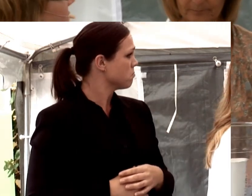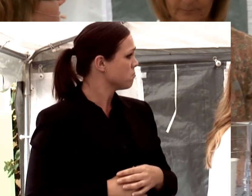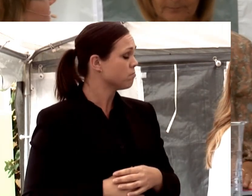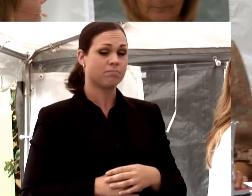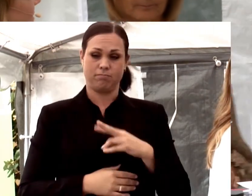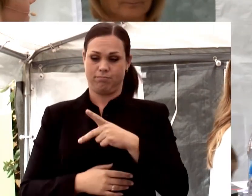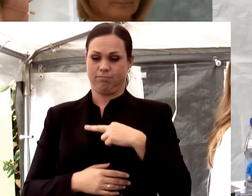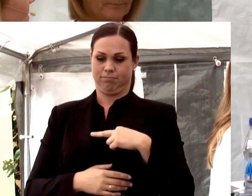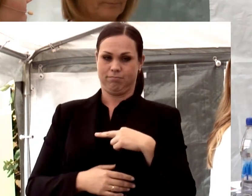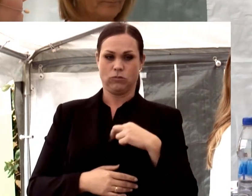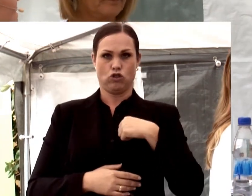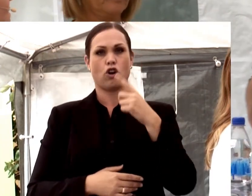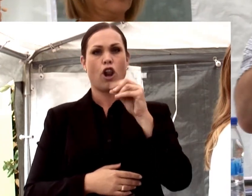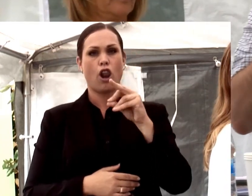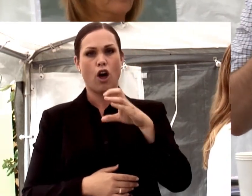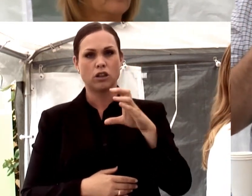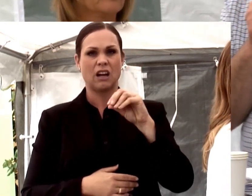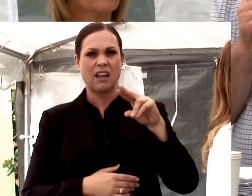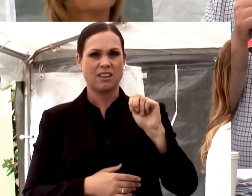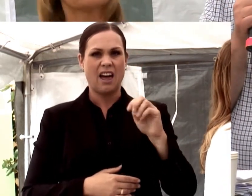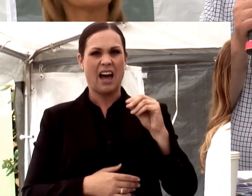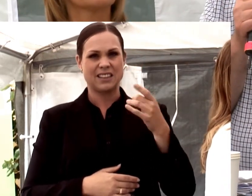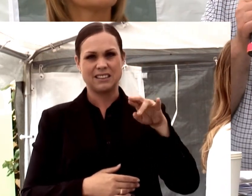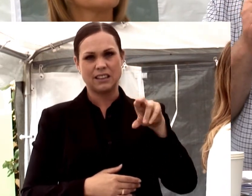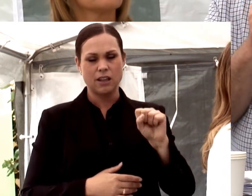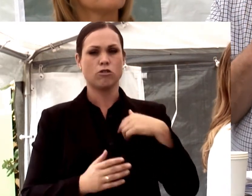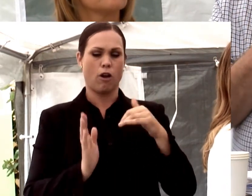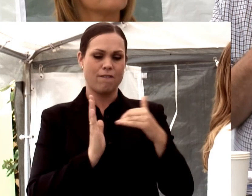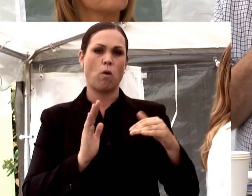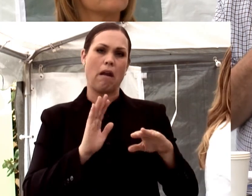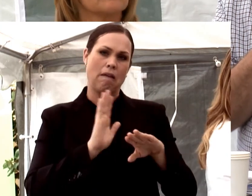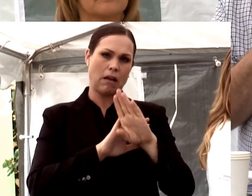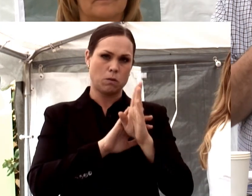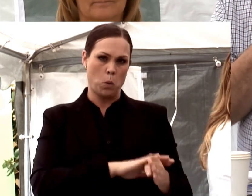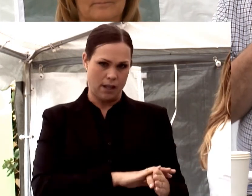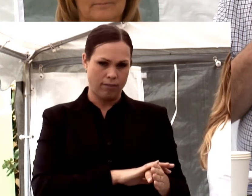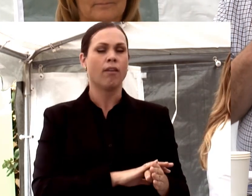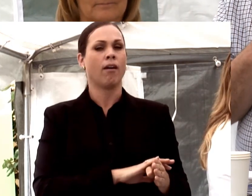Nästa är Lars-Harnens-Vaxsäng. Kommer nere från västkusten.